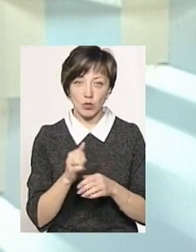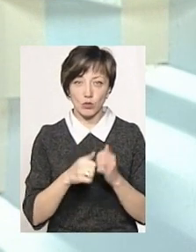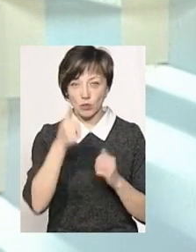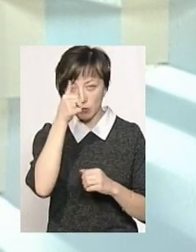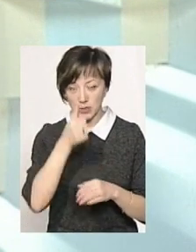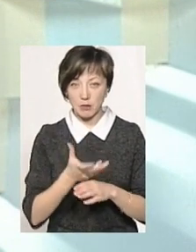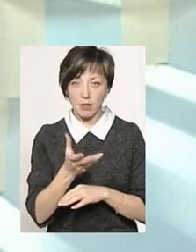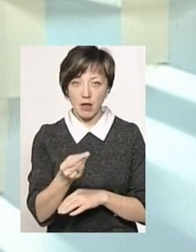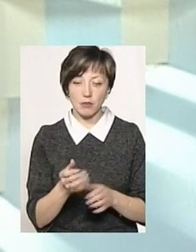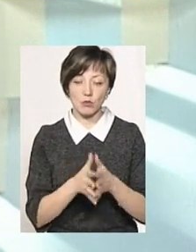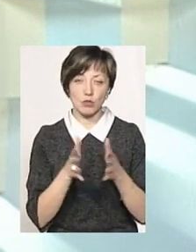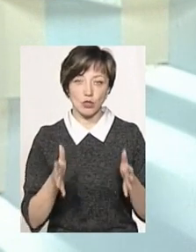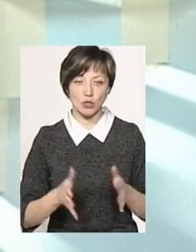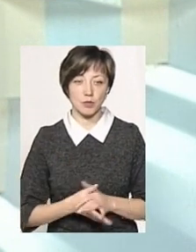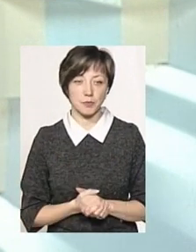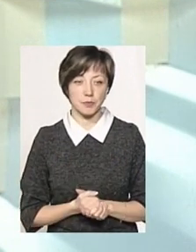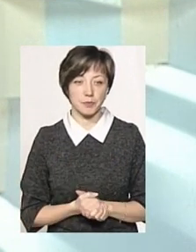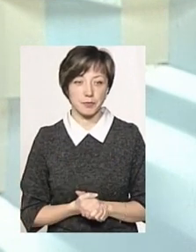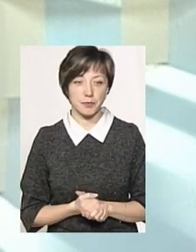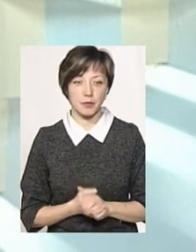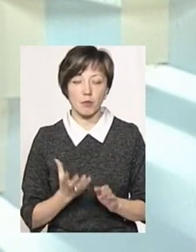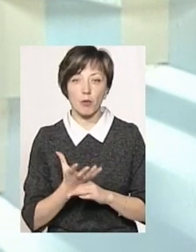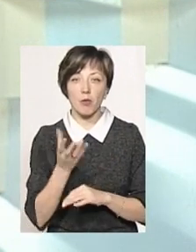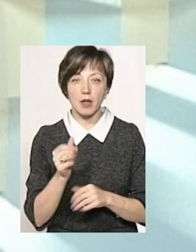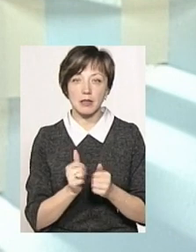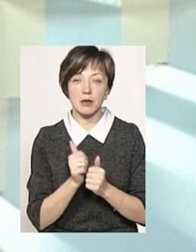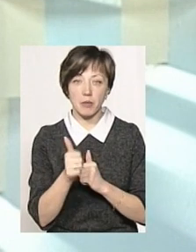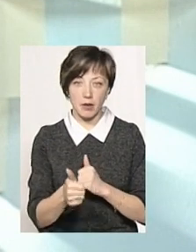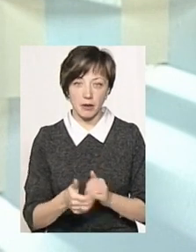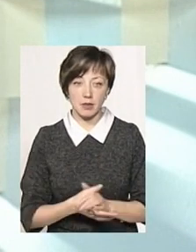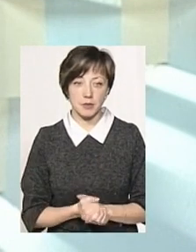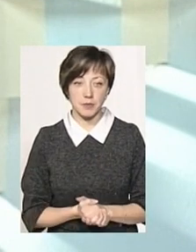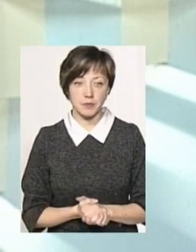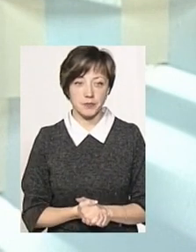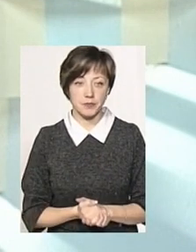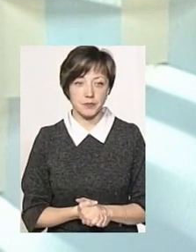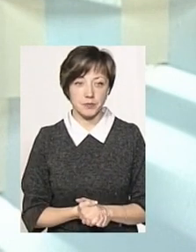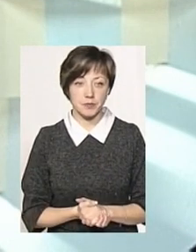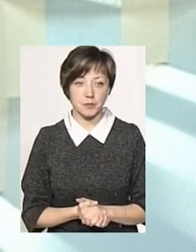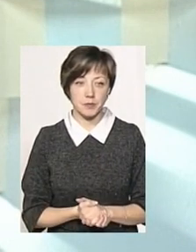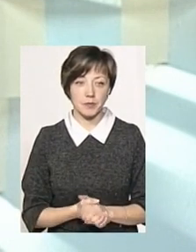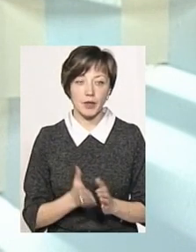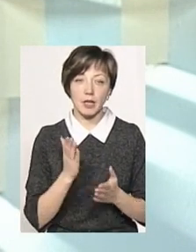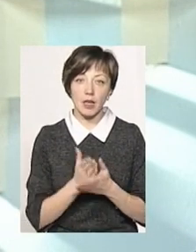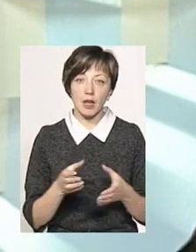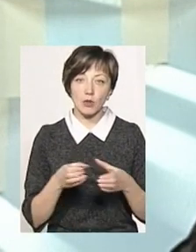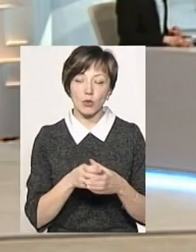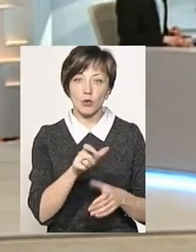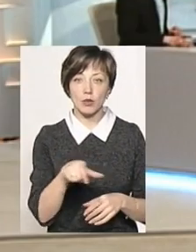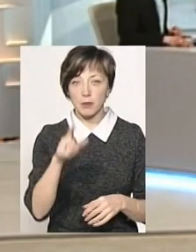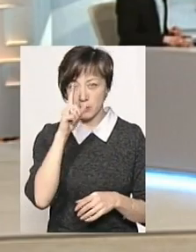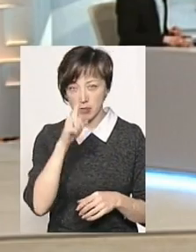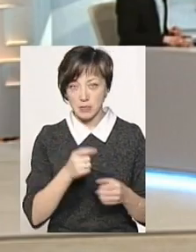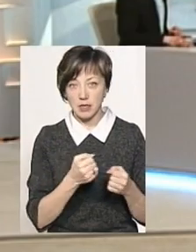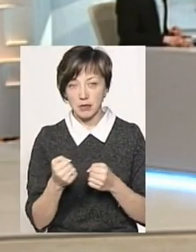кожного місяця якусь певну частку грошей відкладають і проплачують її за теплопостачання. Є категорія, яка там